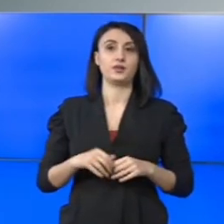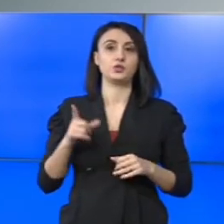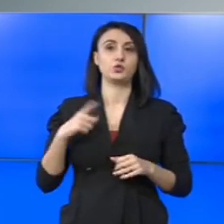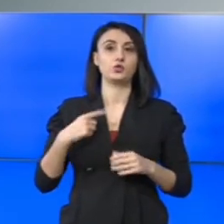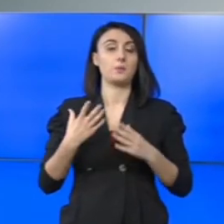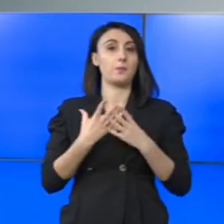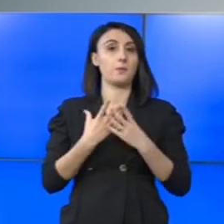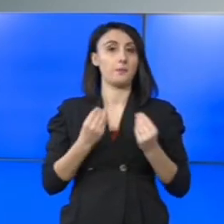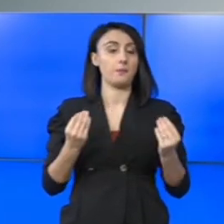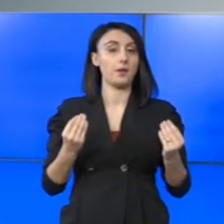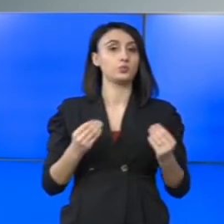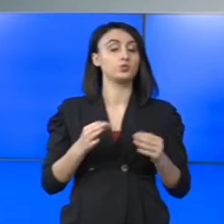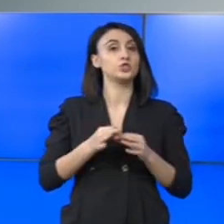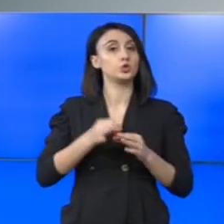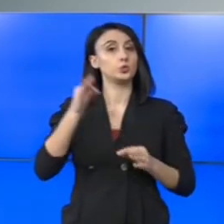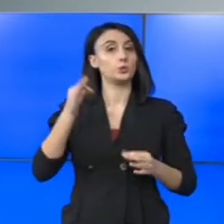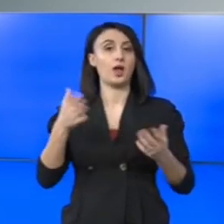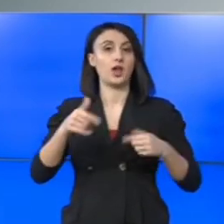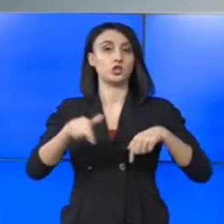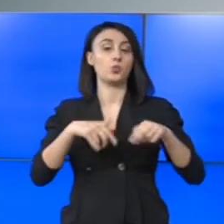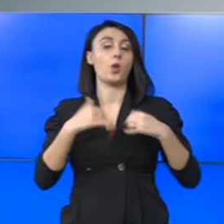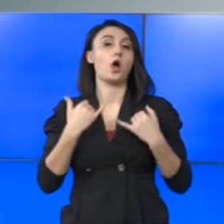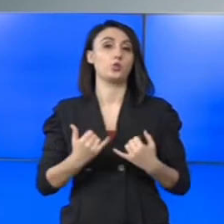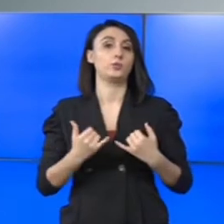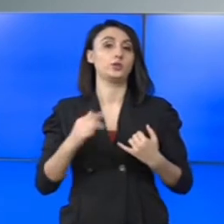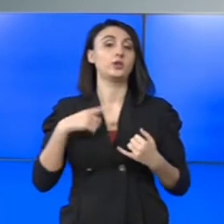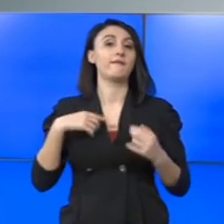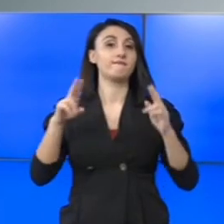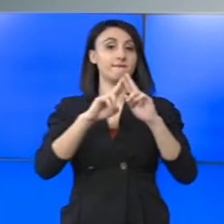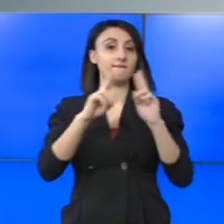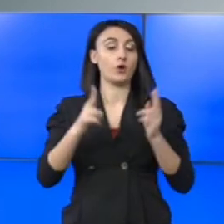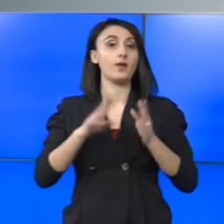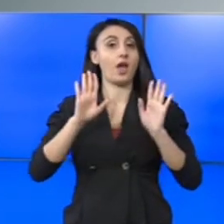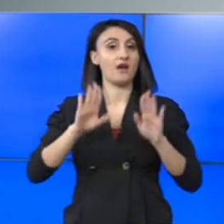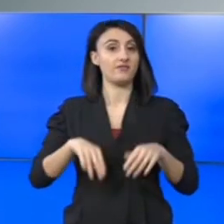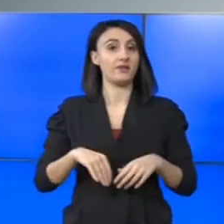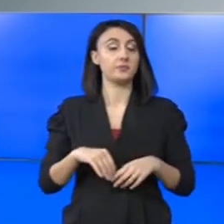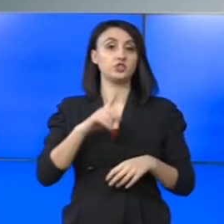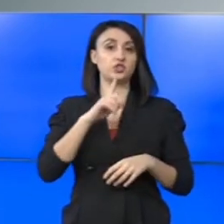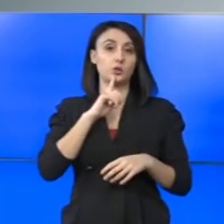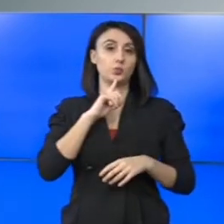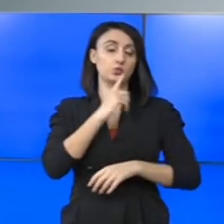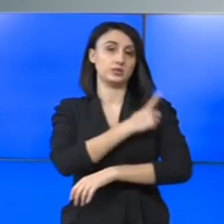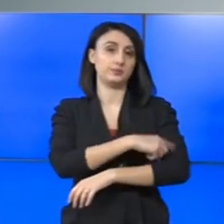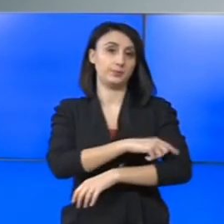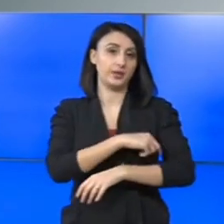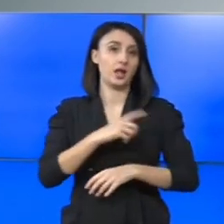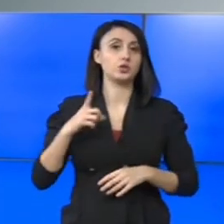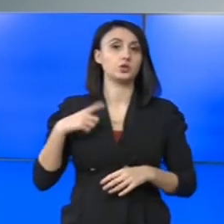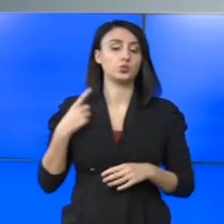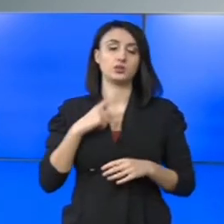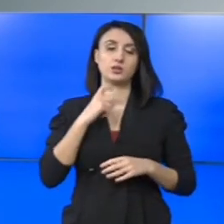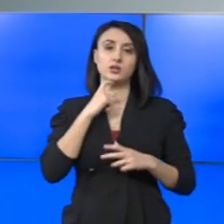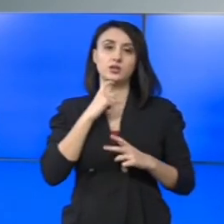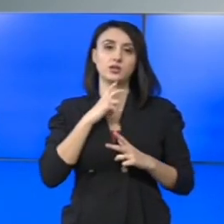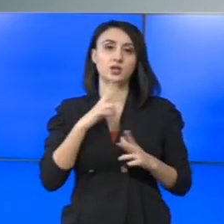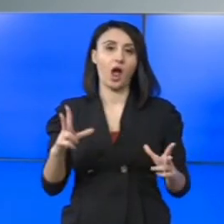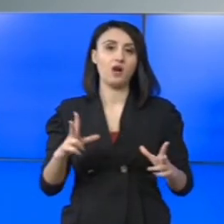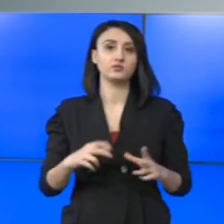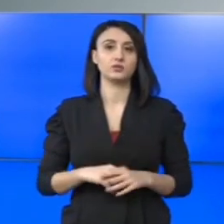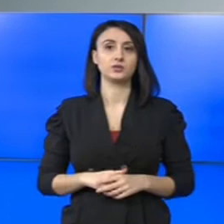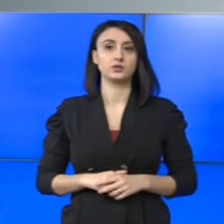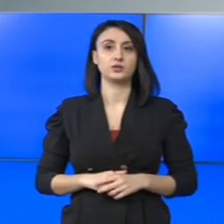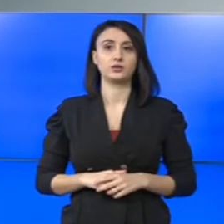multe tulpini care circulă în acest moment, iar formele pe care le avem, cel puțin în spital, sunt severe și